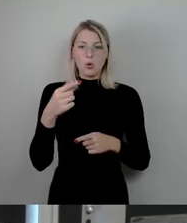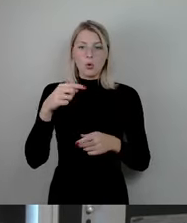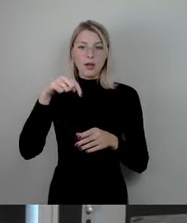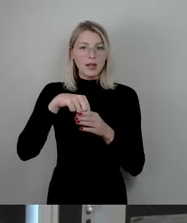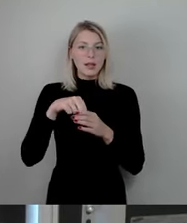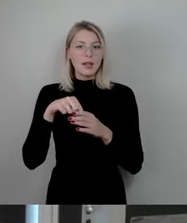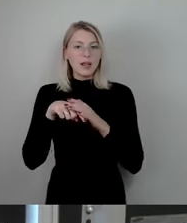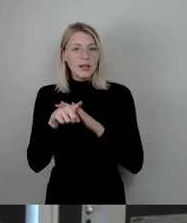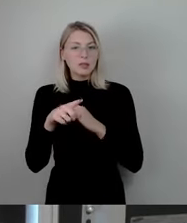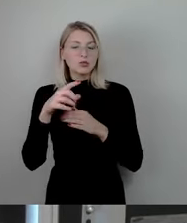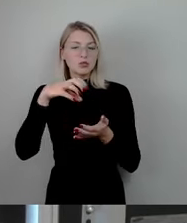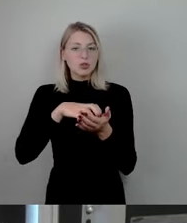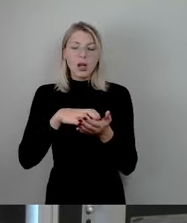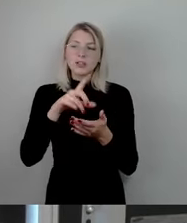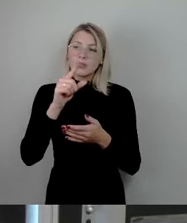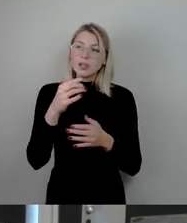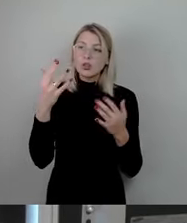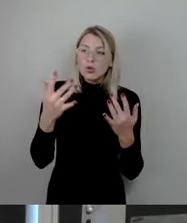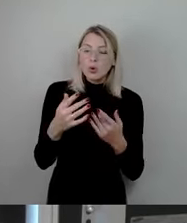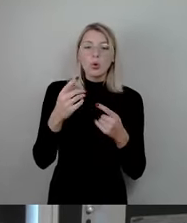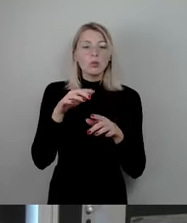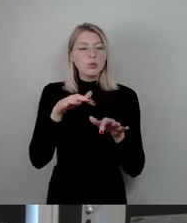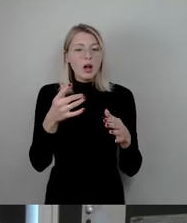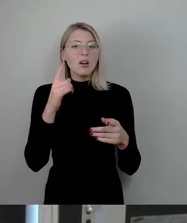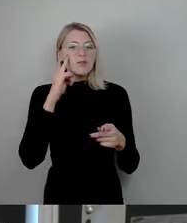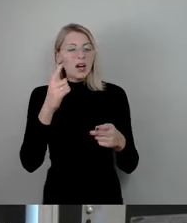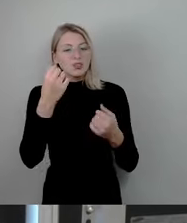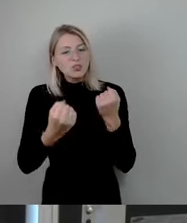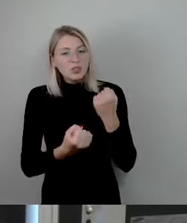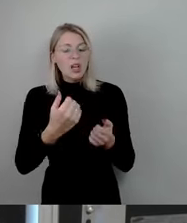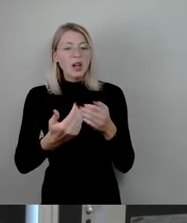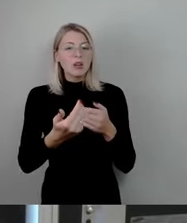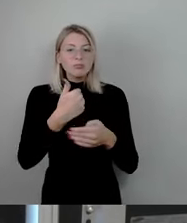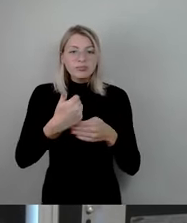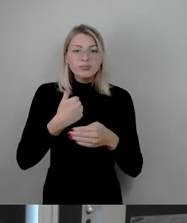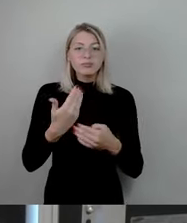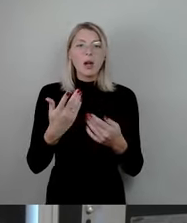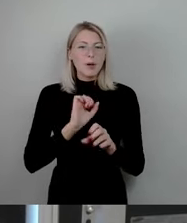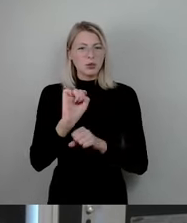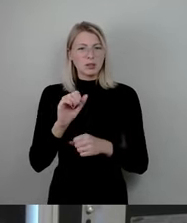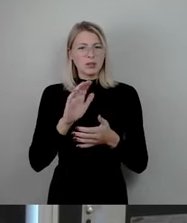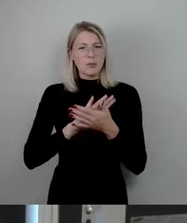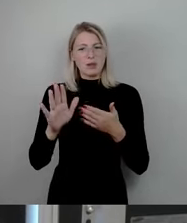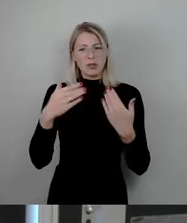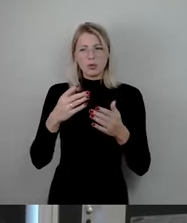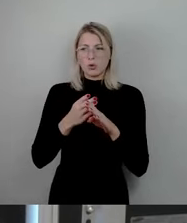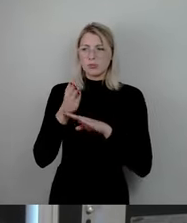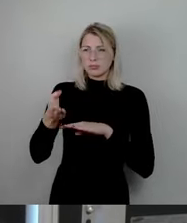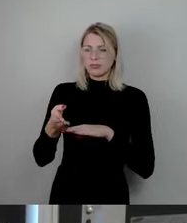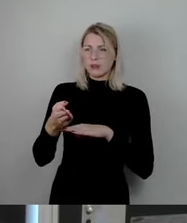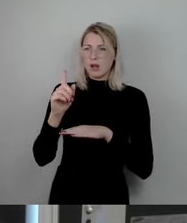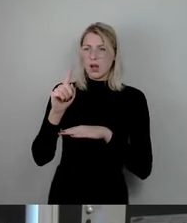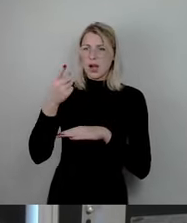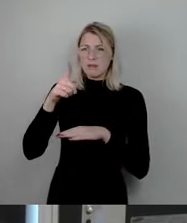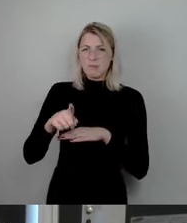grün, und ich bemühe mich, ich bemühe mich, dass Leute kommen. Gehe ich dann hin und sage einmal im Monat laut in der Zeitung, Leute,